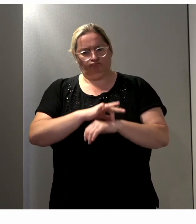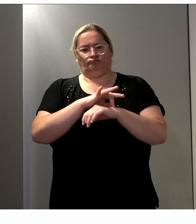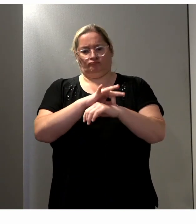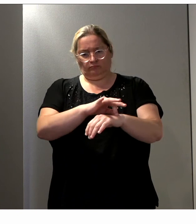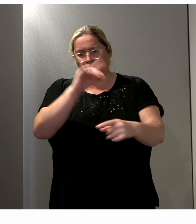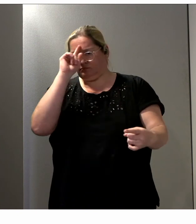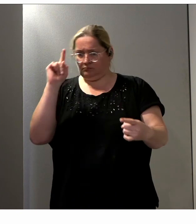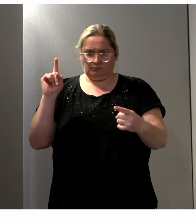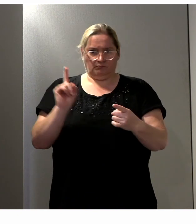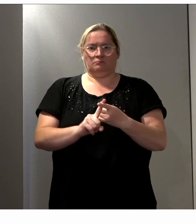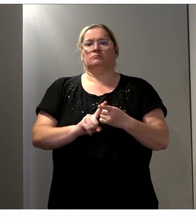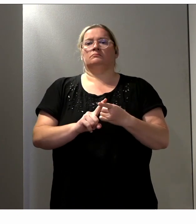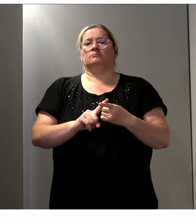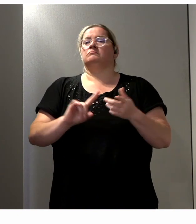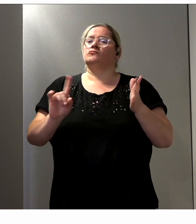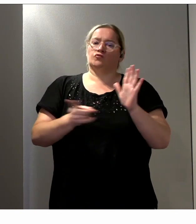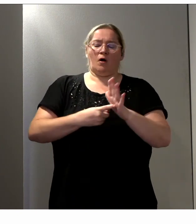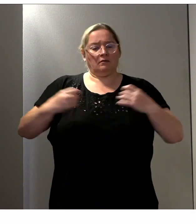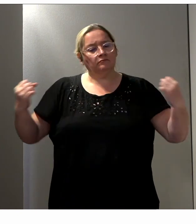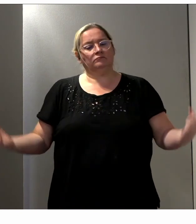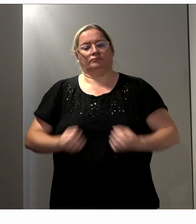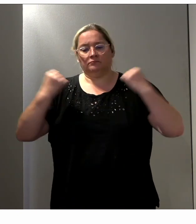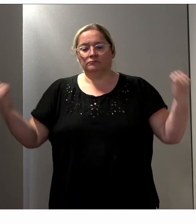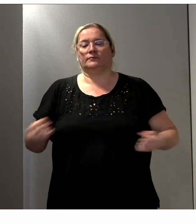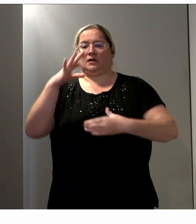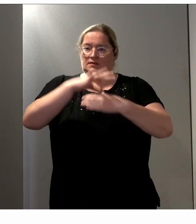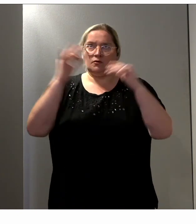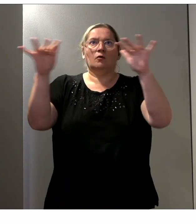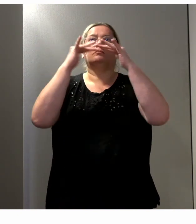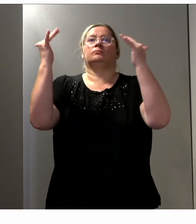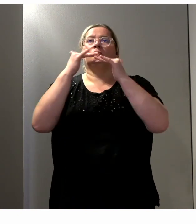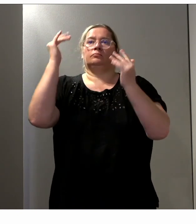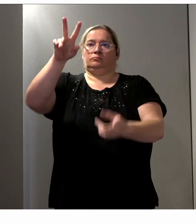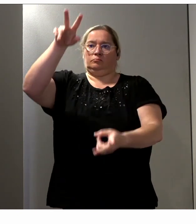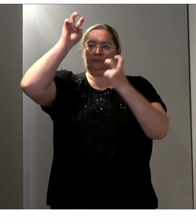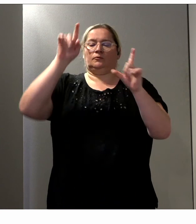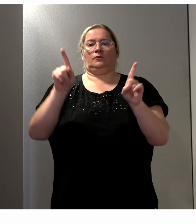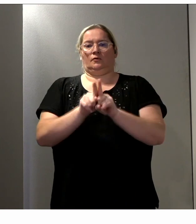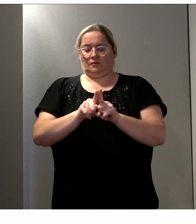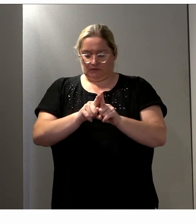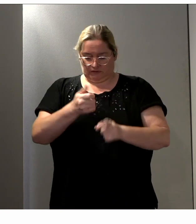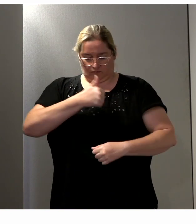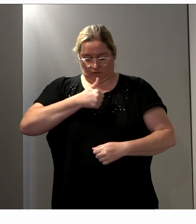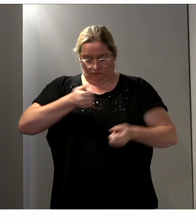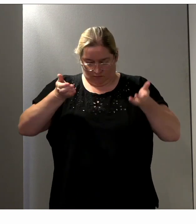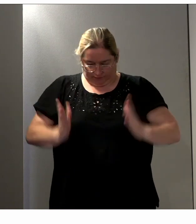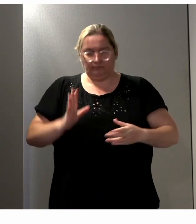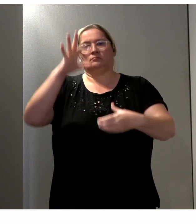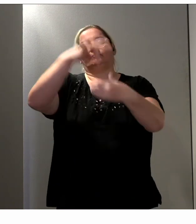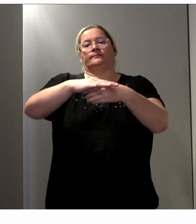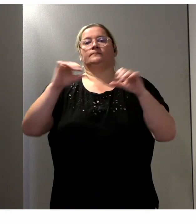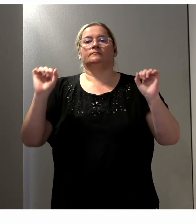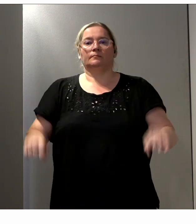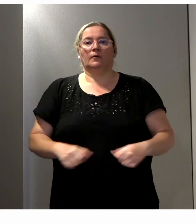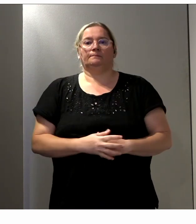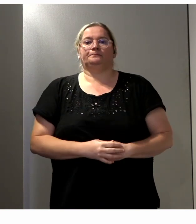'avoir un égal accès à la propagande électorale et de pouvoir exercer leur droit de vote. Donc, pour aller plus loin dans les